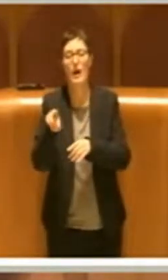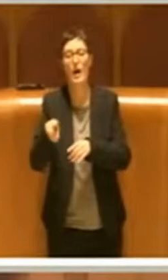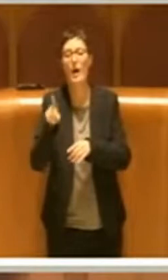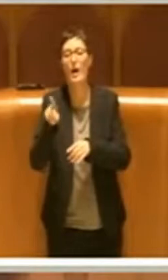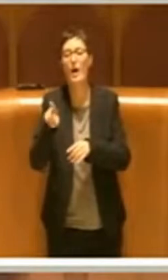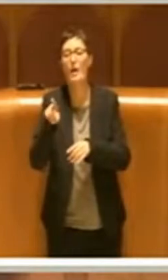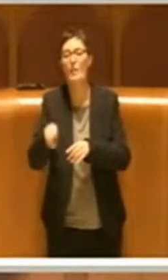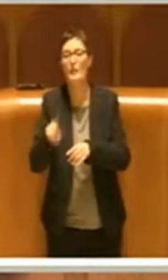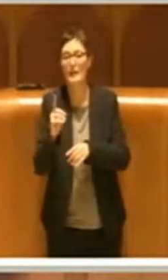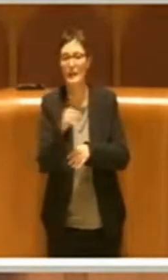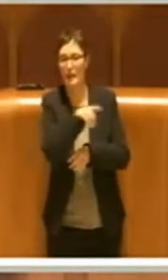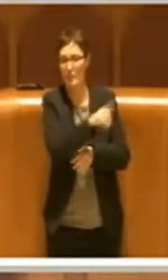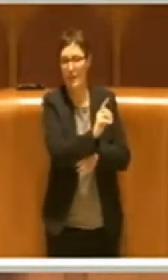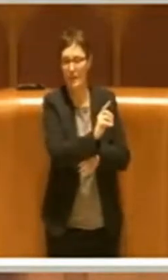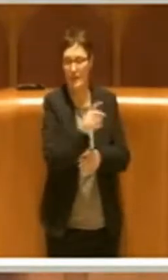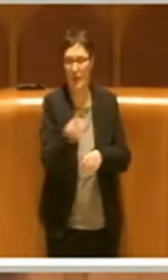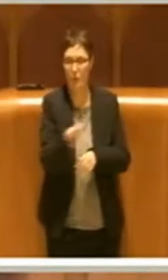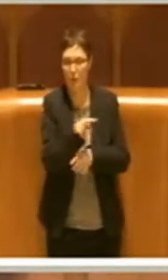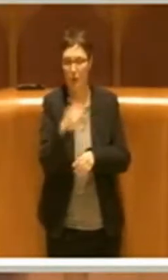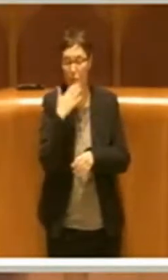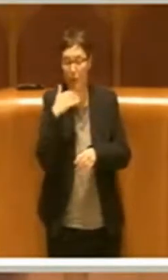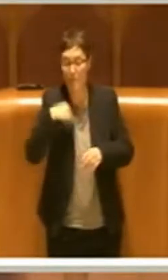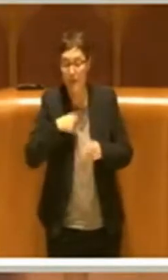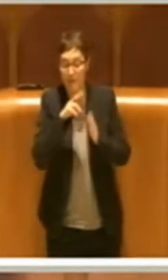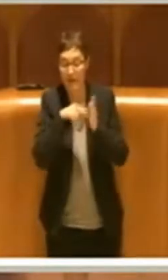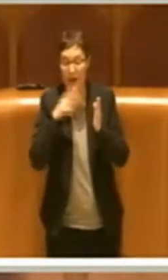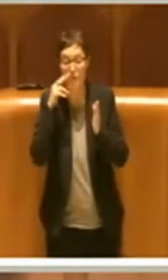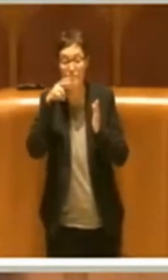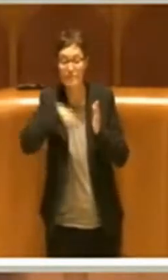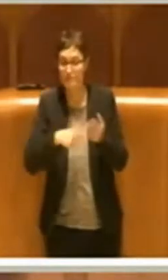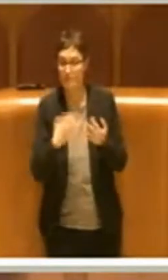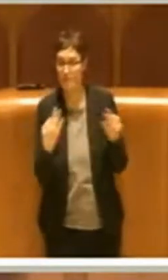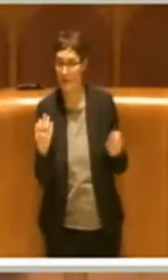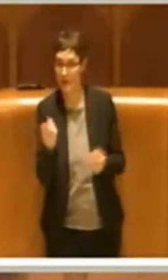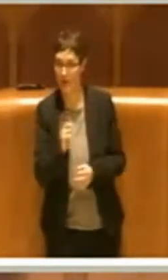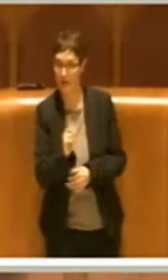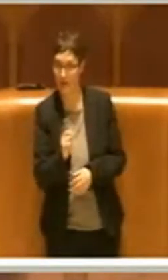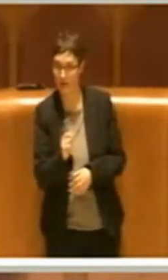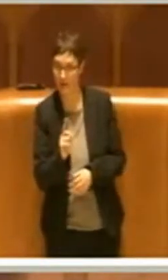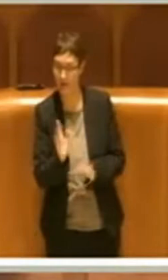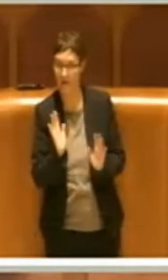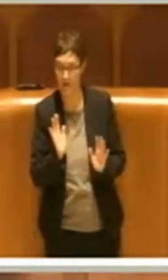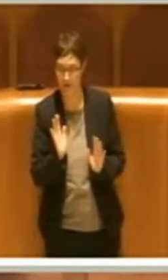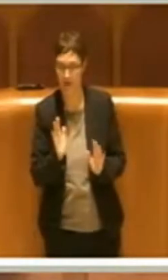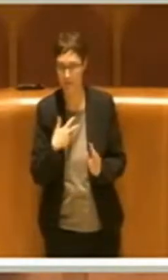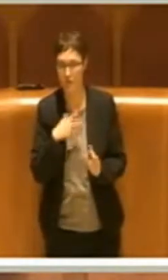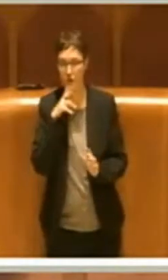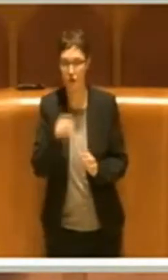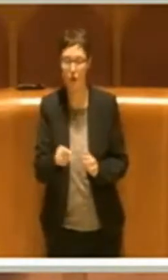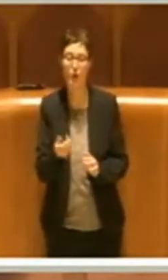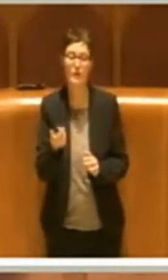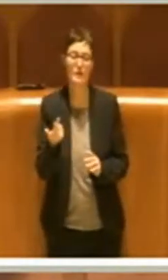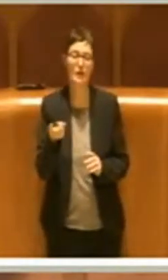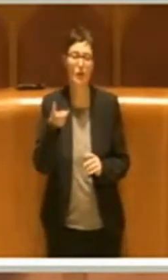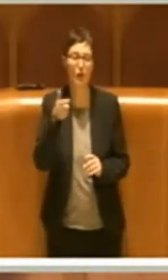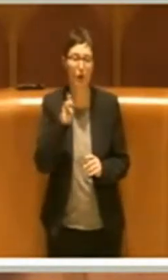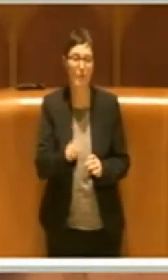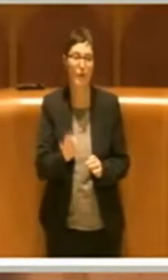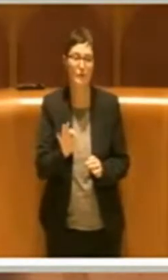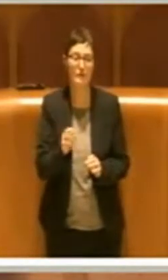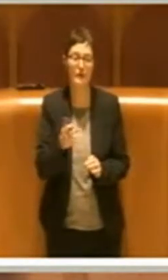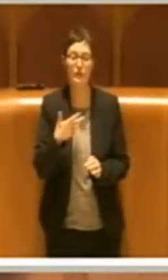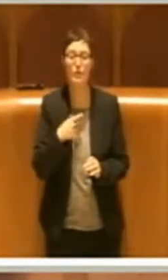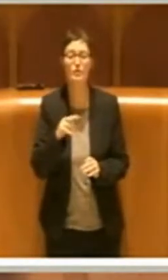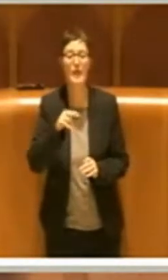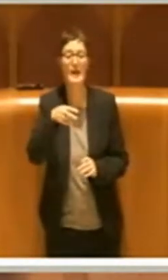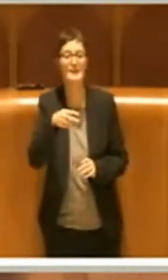non hanno esaminato attentamente questo tipo di regolamento, e questo lo dico sulla base del fatto che, invece, a differenza a smentire questo parallelo, c'è il